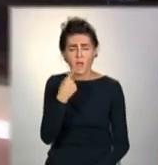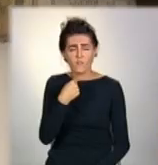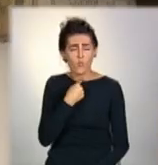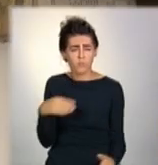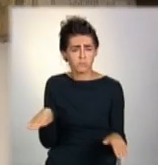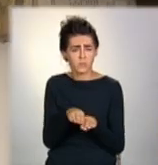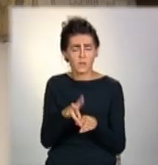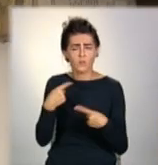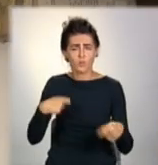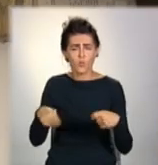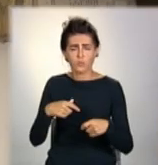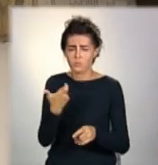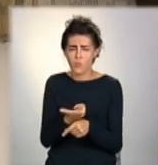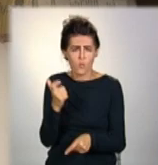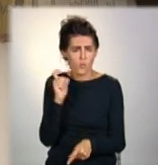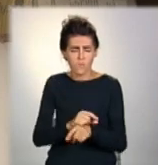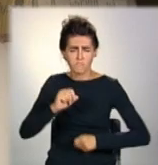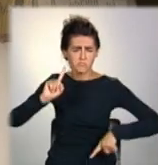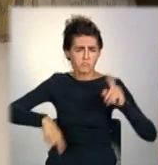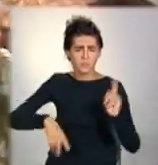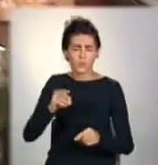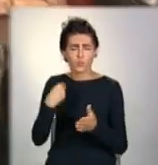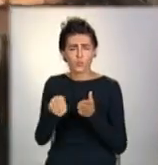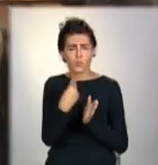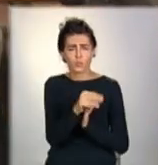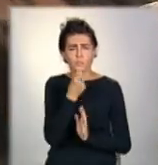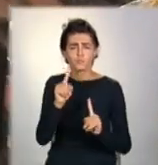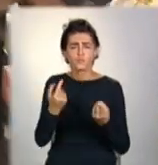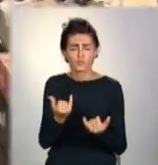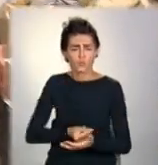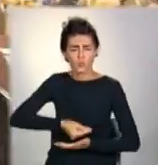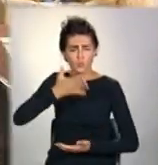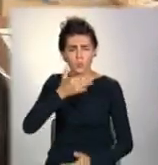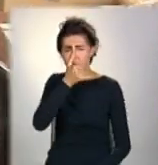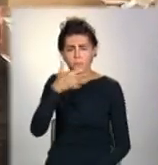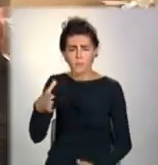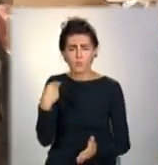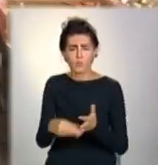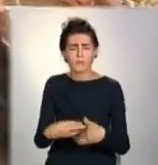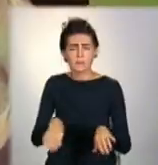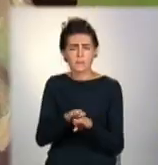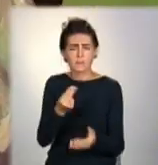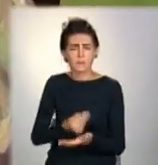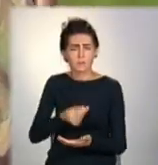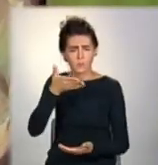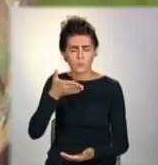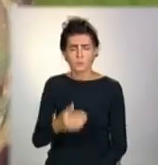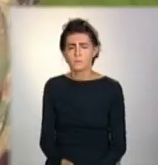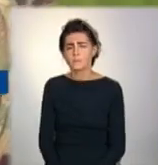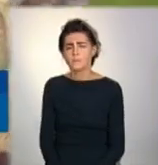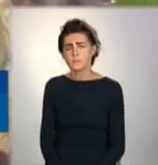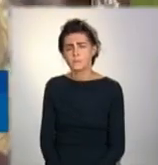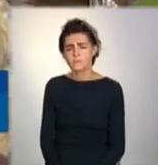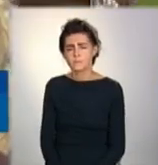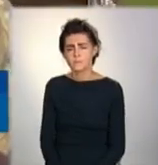що торгівля ледь йде. Люди менше купують їжі, бо не можуть собі дозволити її брати так дорого. Дуже дорога